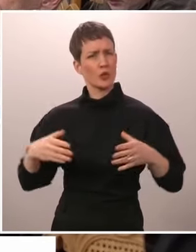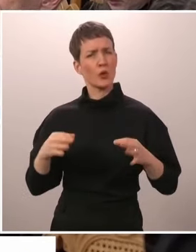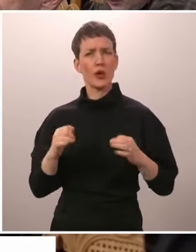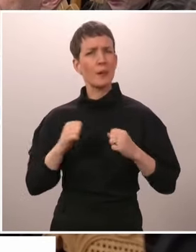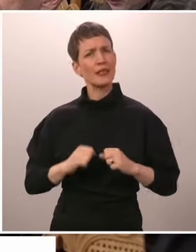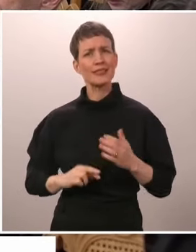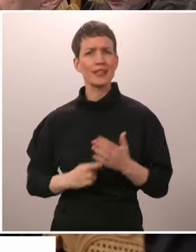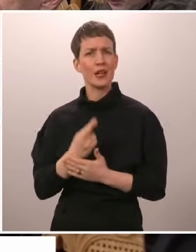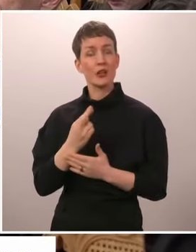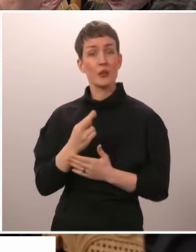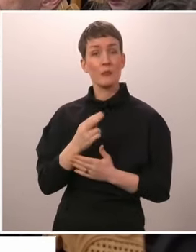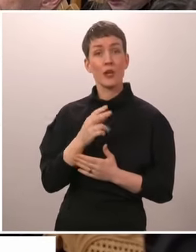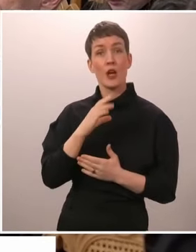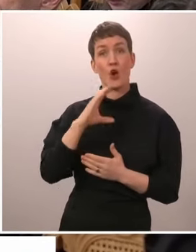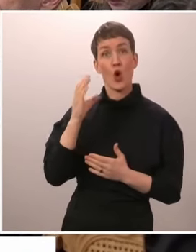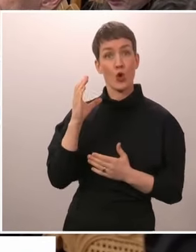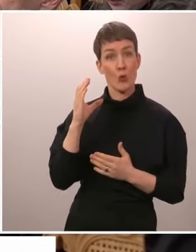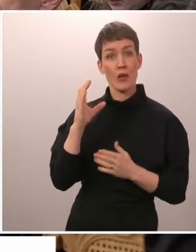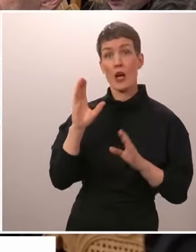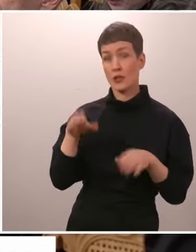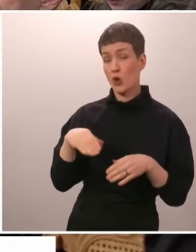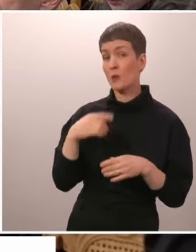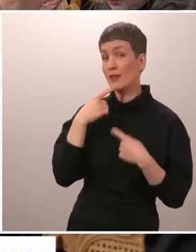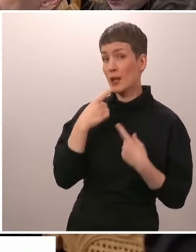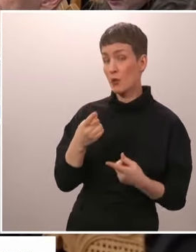lakkauttamansa asekaupat.